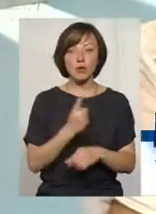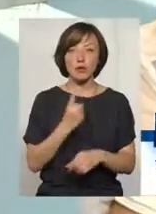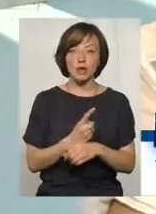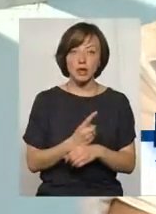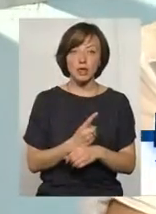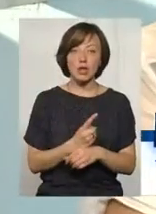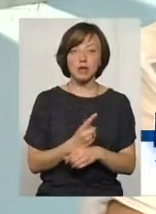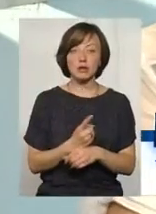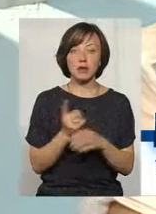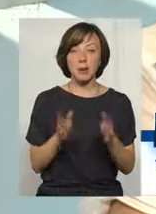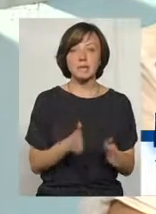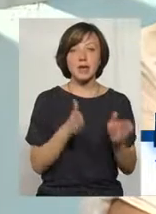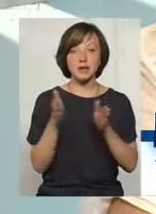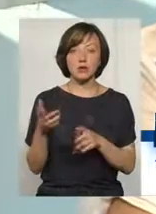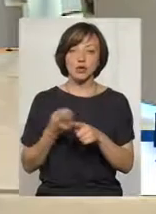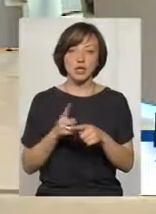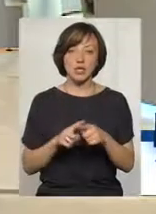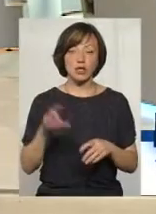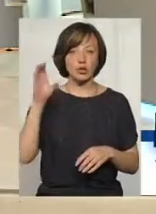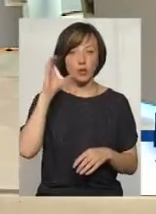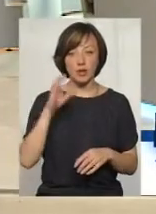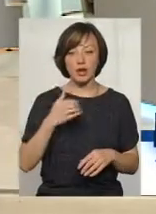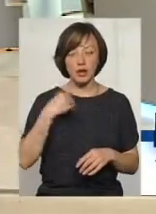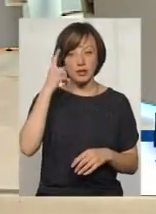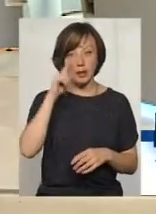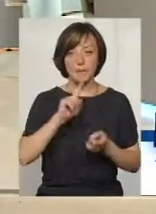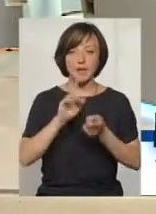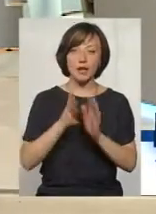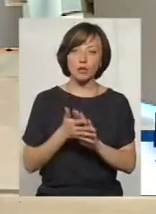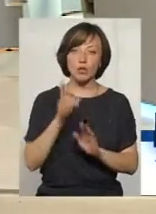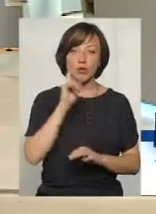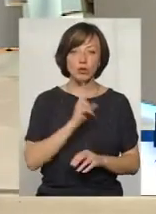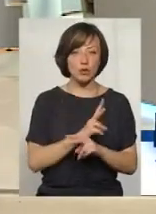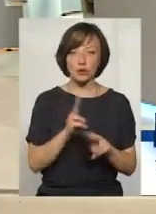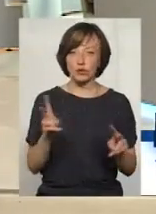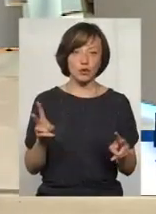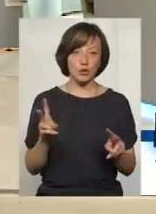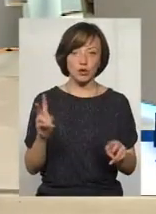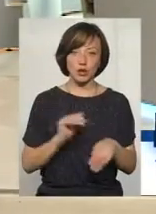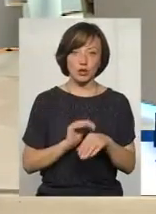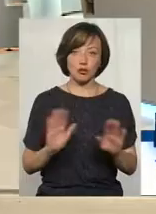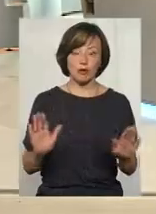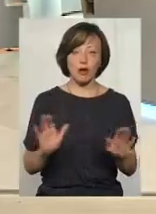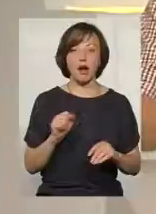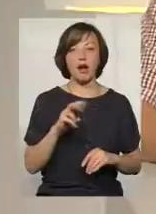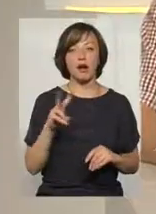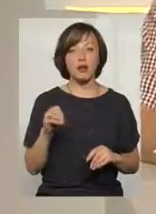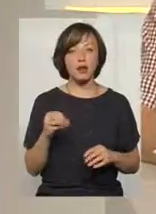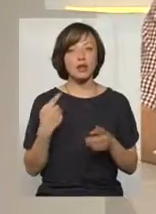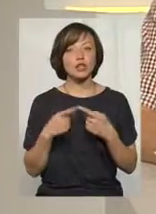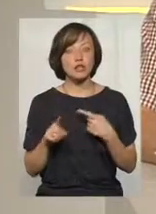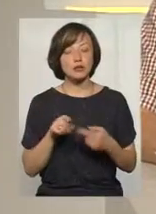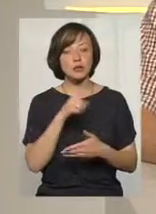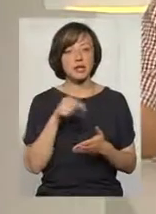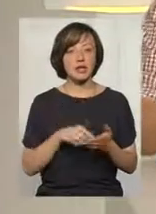перенесло, швидше всього, оці от... Ну, наскільки мені відомо, передумали, поки що їх ніхто не зачіпає, але інше